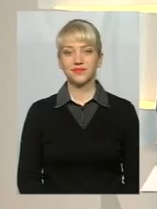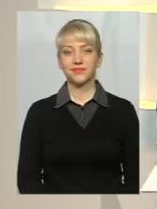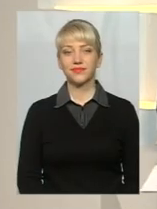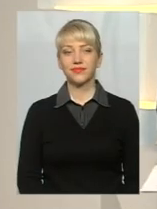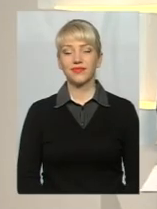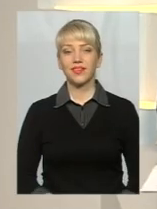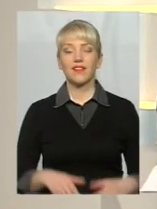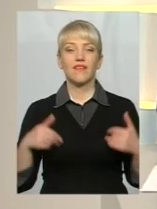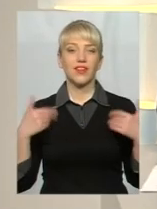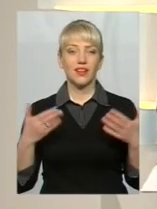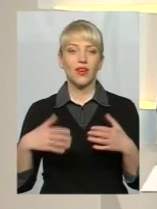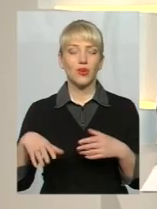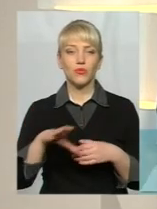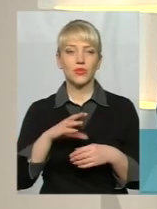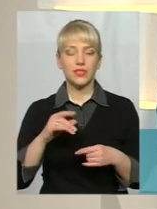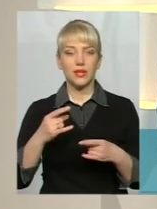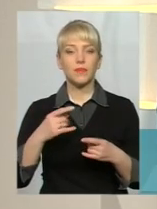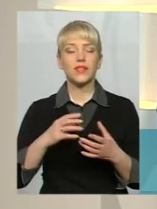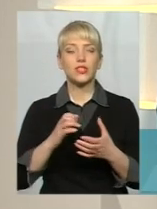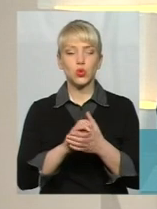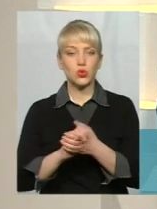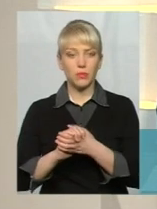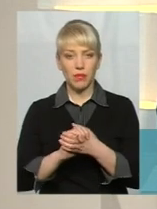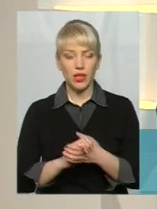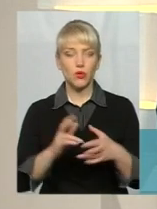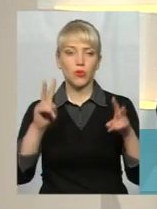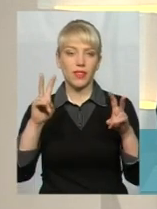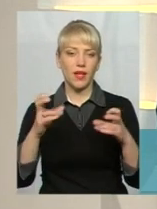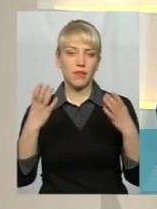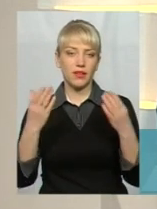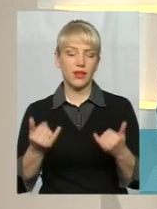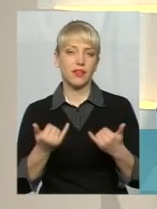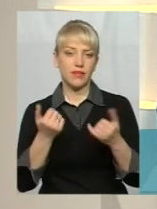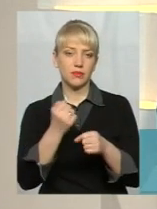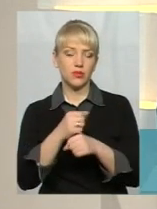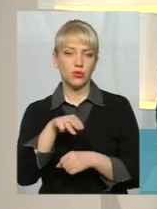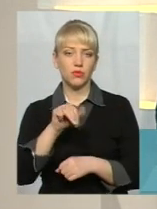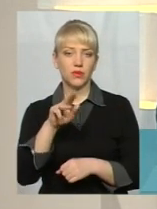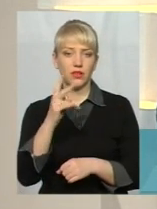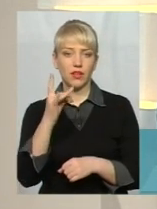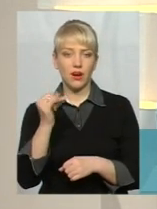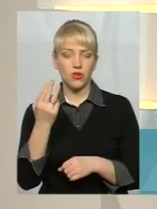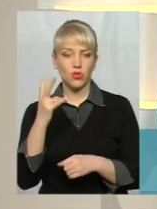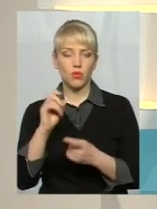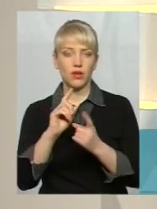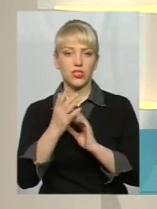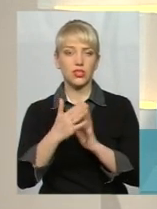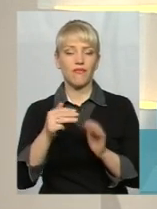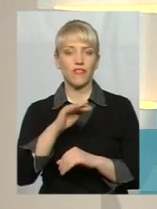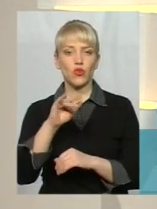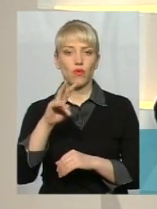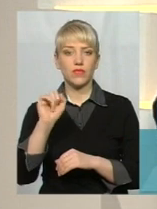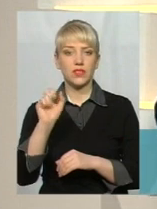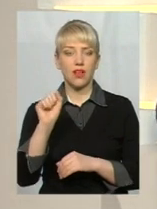Мої вітання усім на Суспільному «Тема дня». Сьогодні для вас у студії працює ведуча юномітражку «Переклад на мову жестів» Оксана Фіновська.